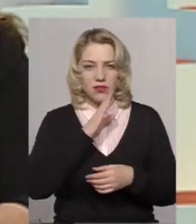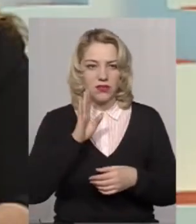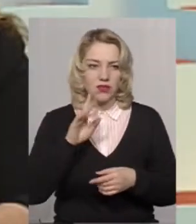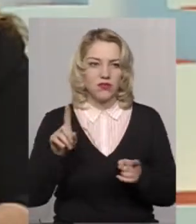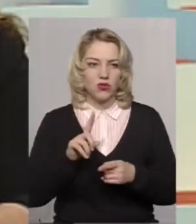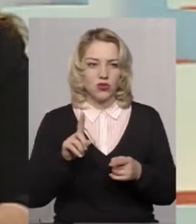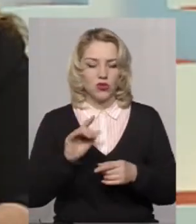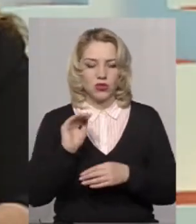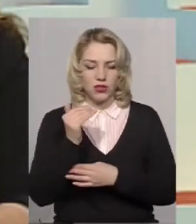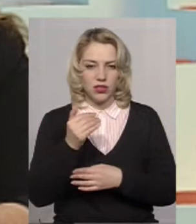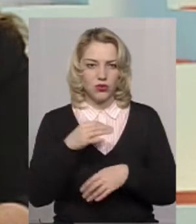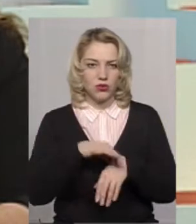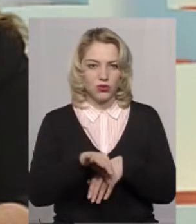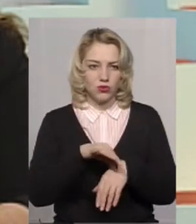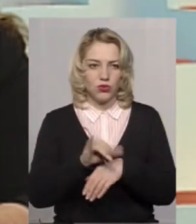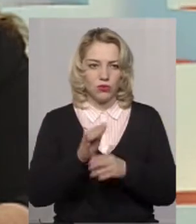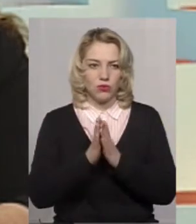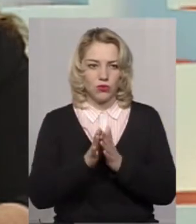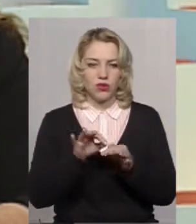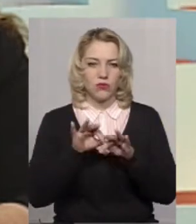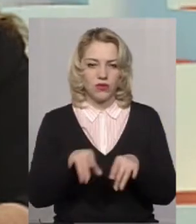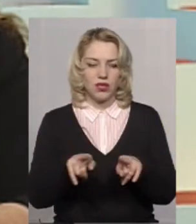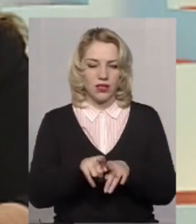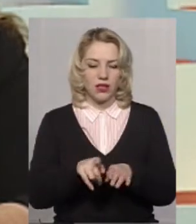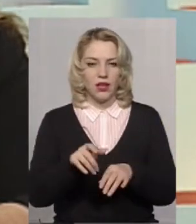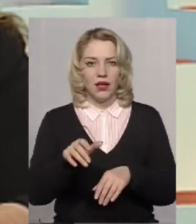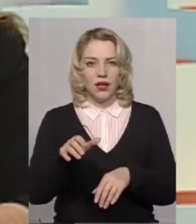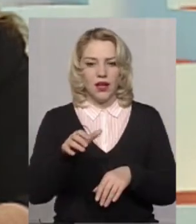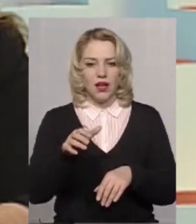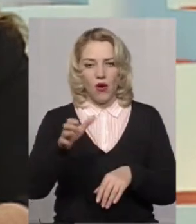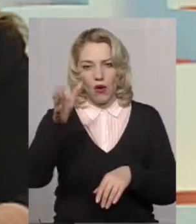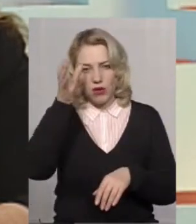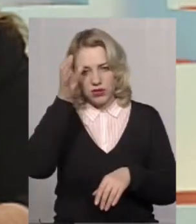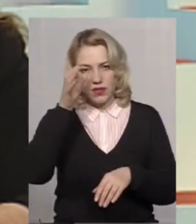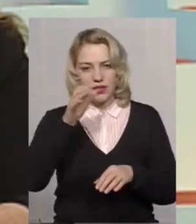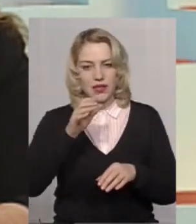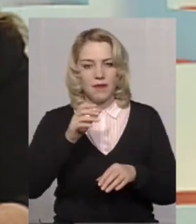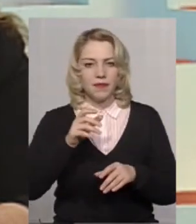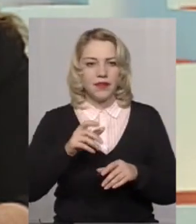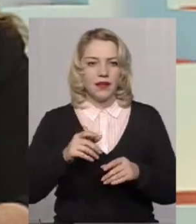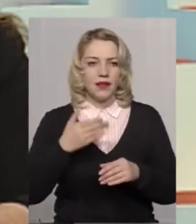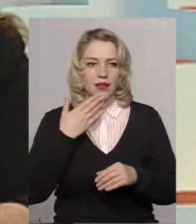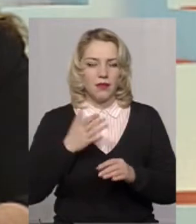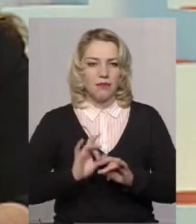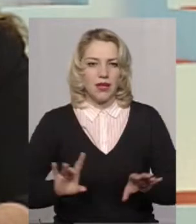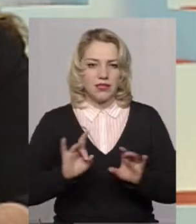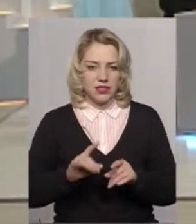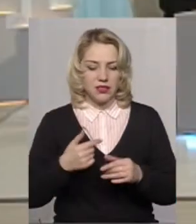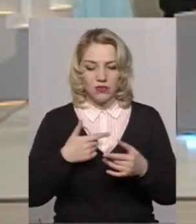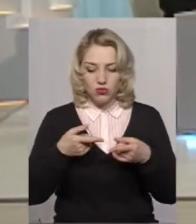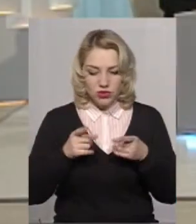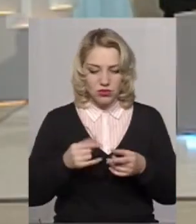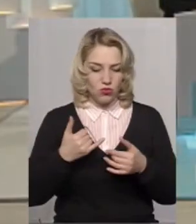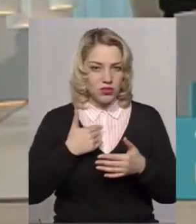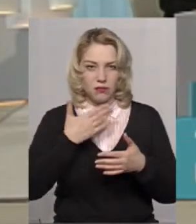що їх дитину цькують і просять провести такі бесіди правосвітні. Дійсно, можливо, кричущих випадків в нашій Хмельницькій області